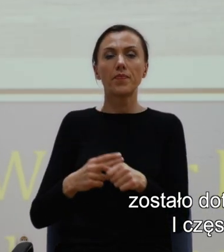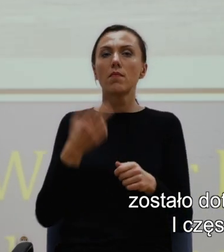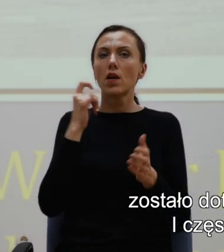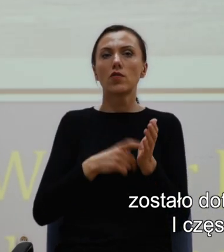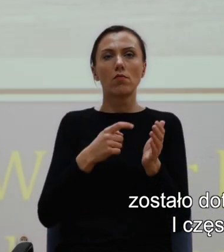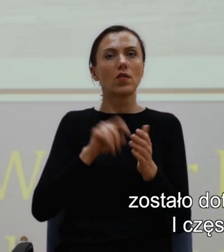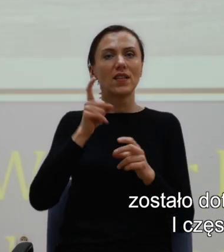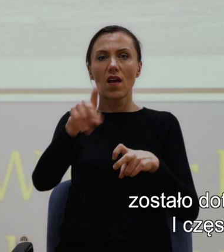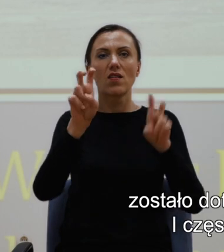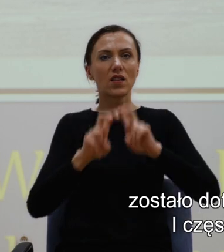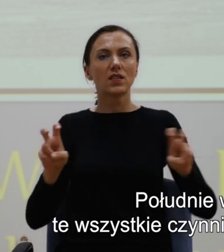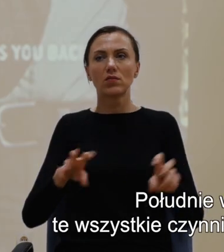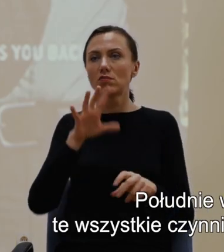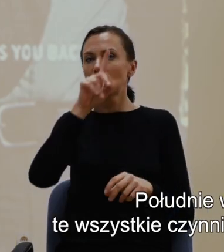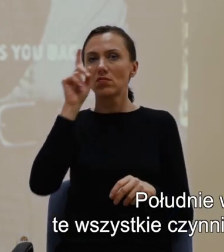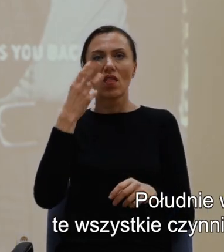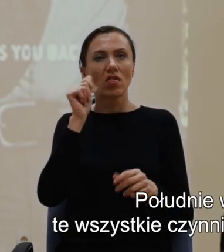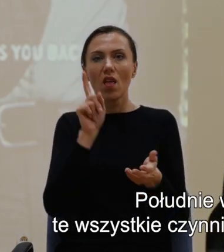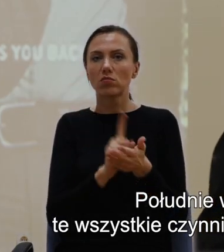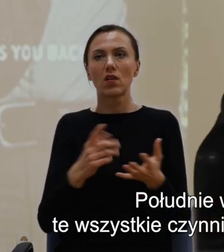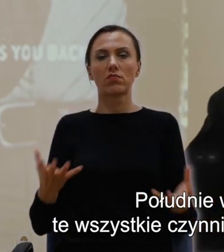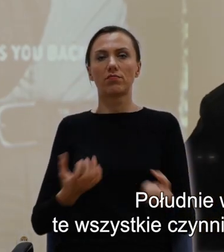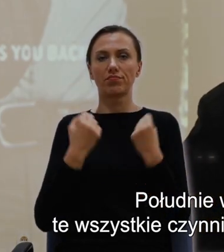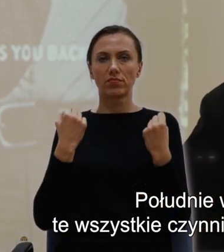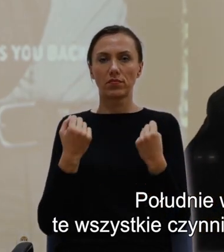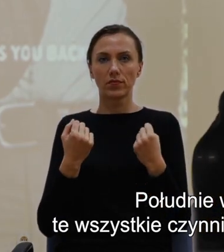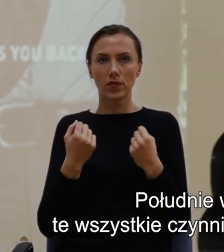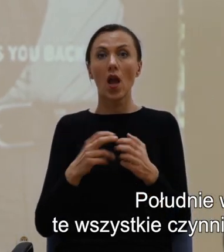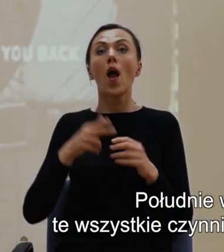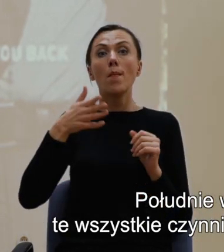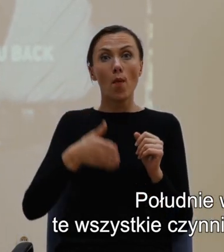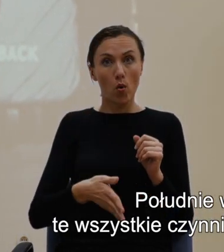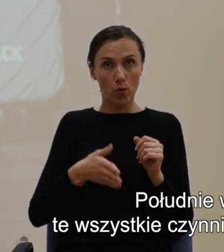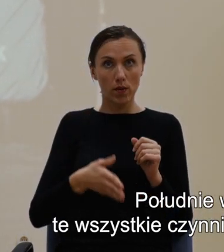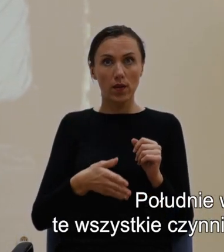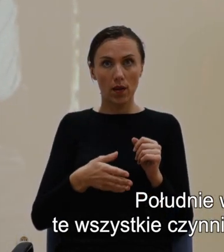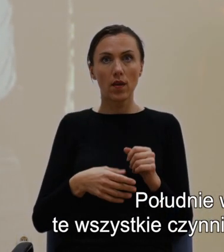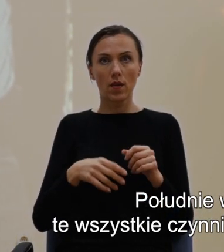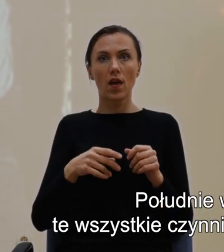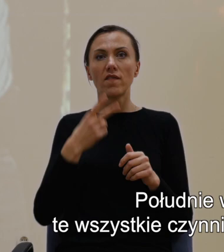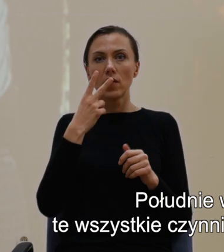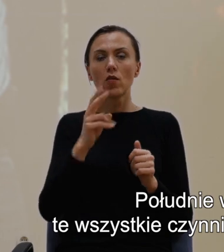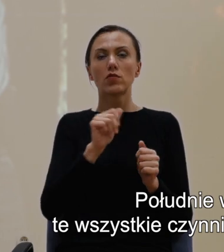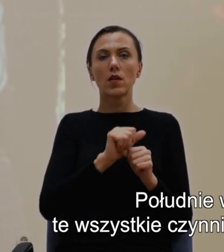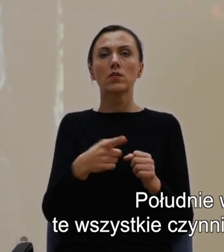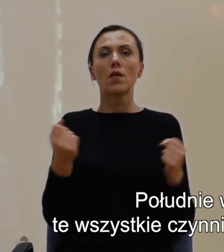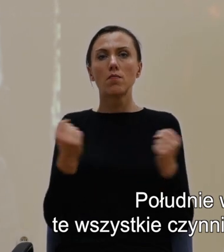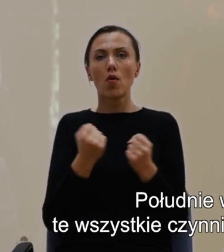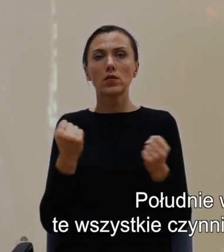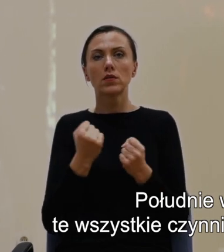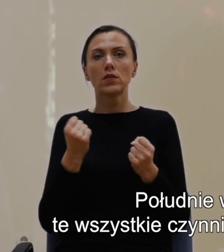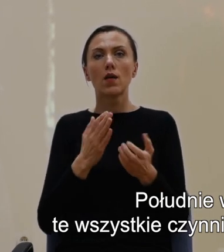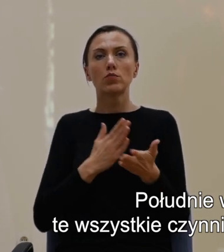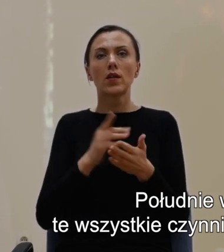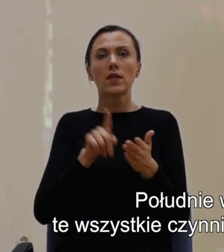nie podniosło. Południe wreszcie widoczne jest mocno poprzez te